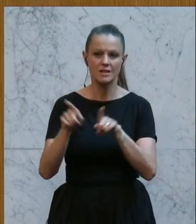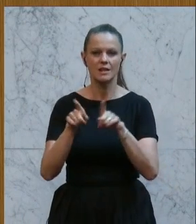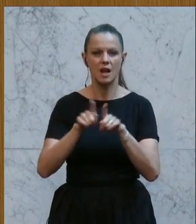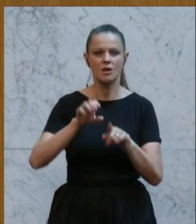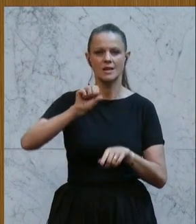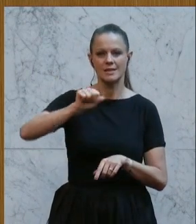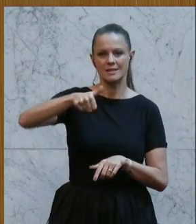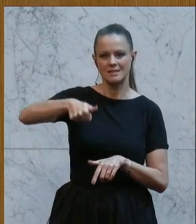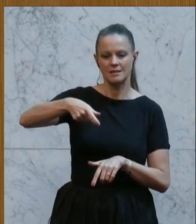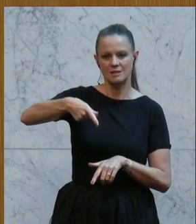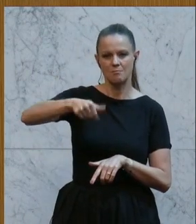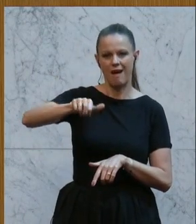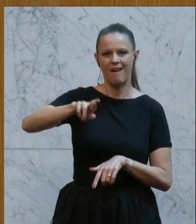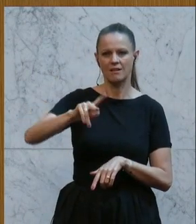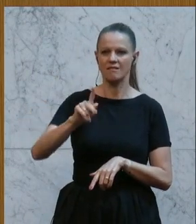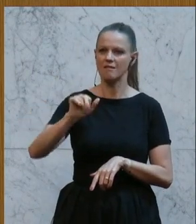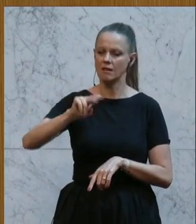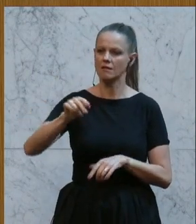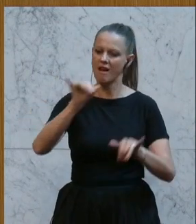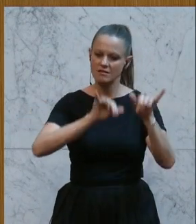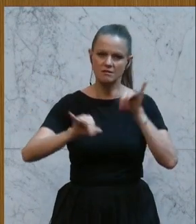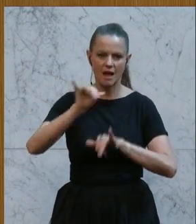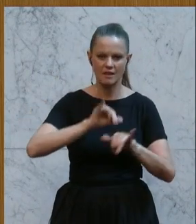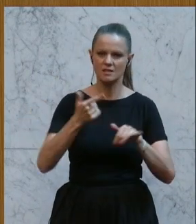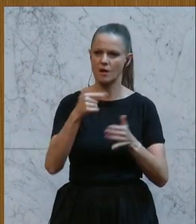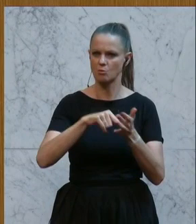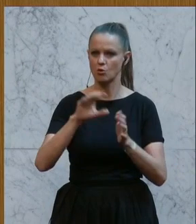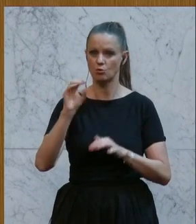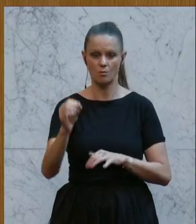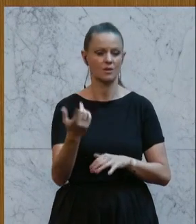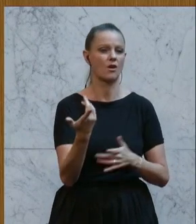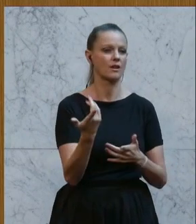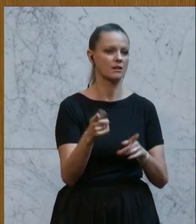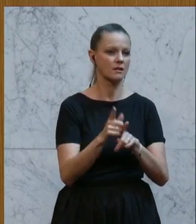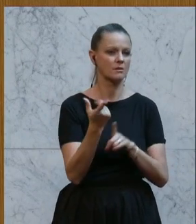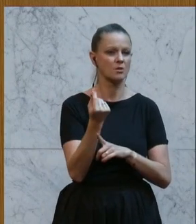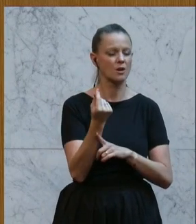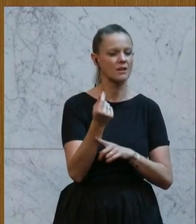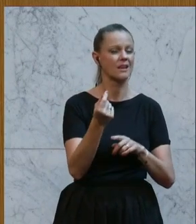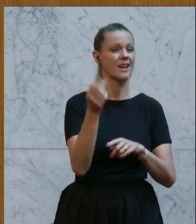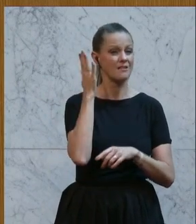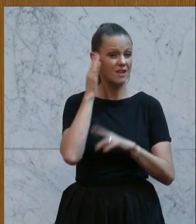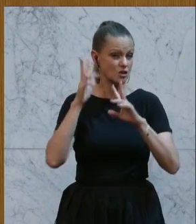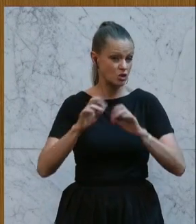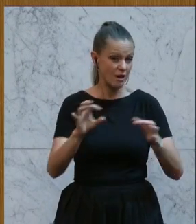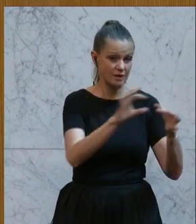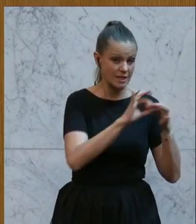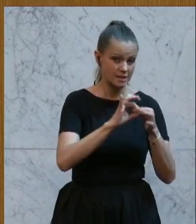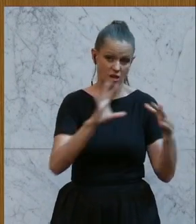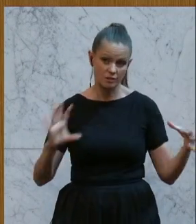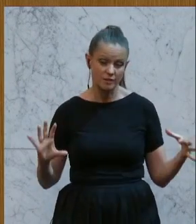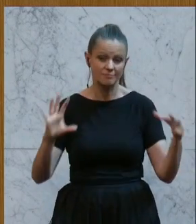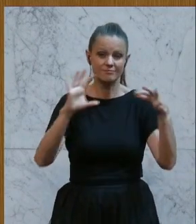2.0 haben wir ein eigenes Programm, wo Wissenschaft und Gesellschaft aktiv zusammengebracht werden, ein sogenanntes